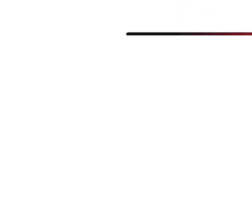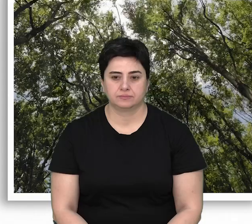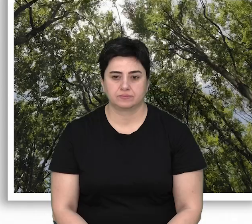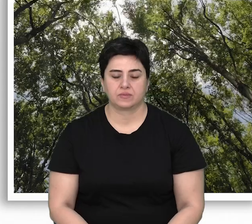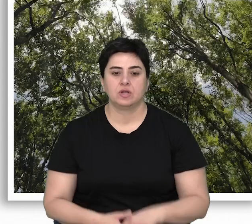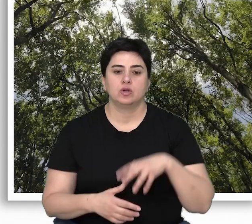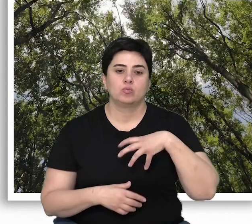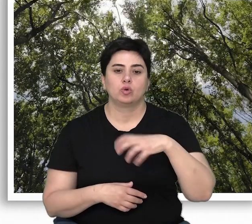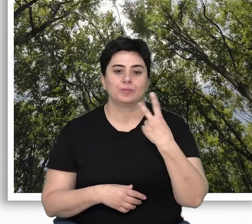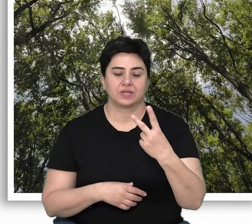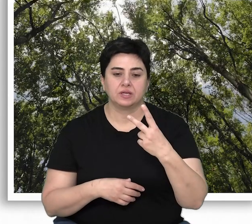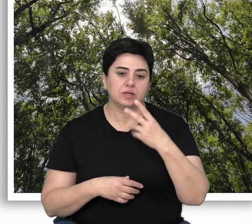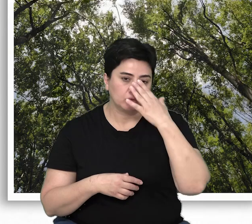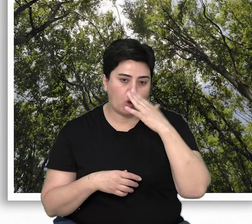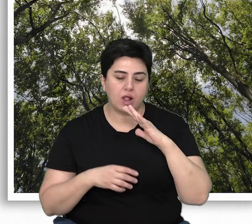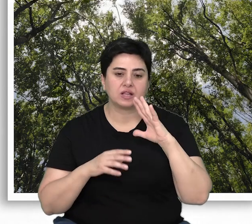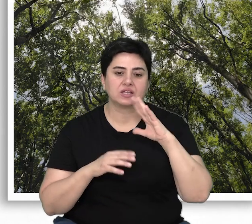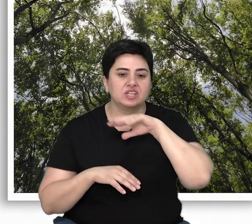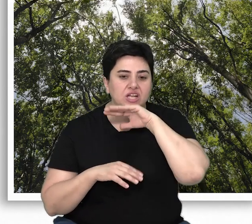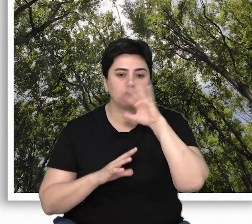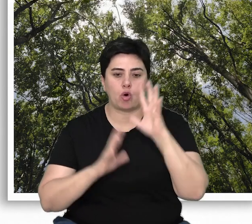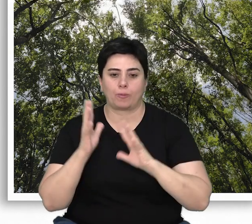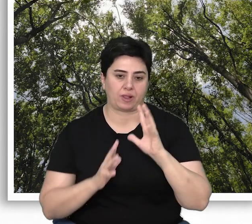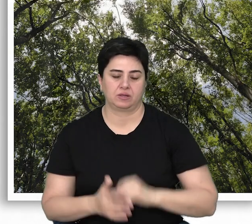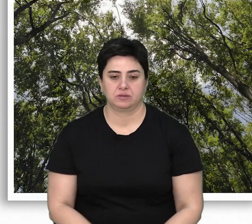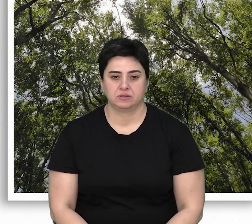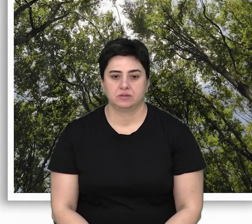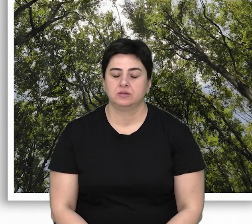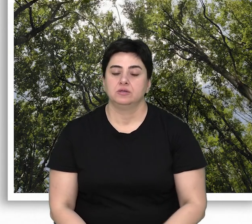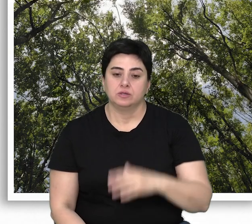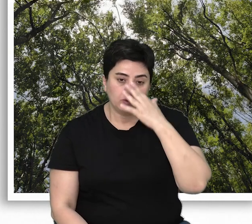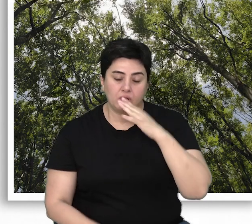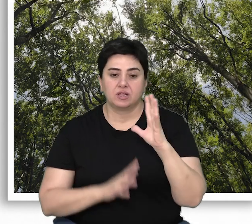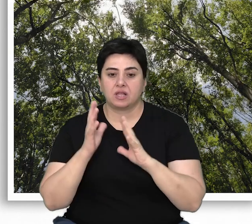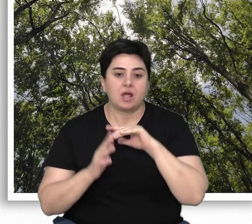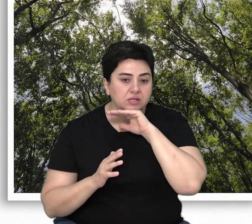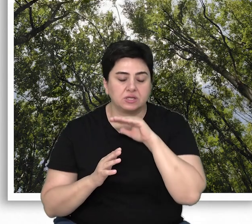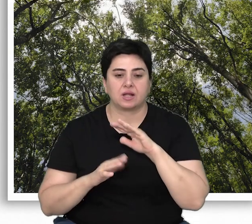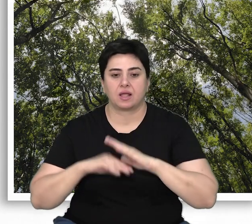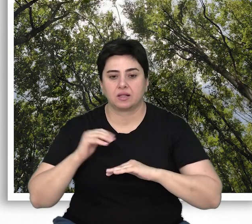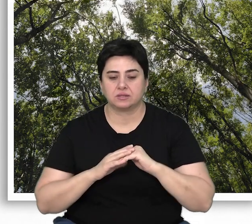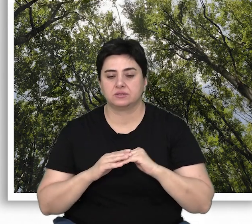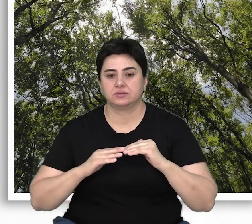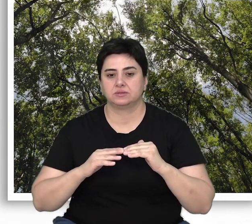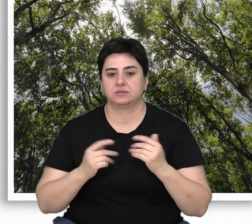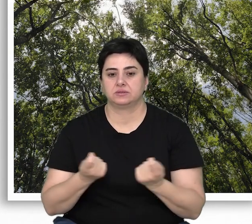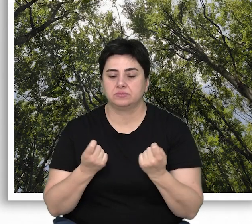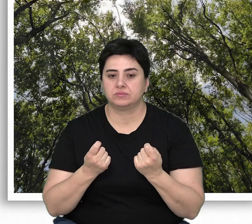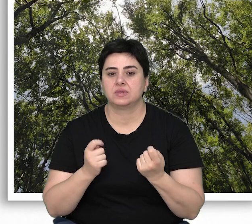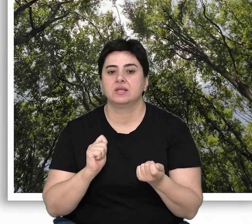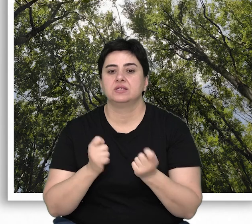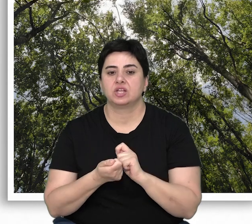Bölüm 2 Doğal Yaşlı Ormanlar Doğal Yaşlı Ormanlar, insan eliyle doğal yapısı